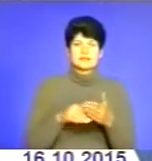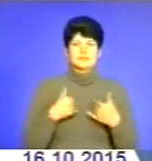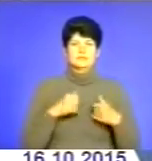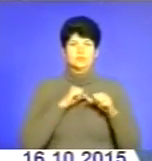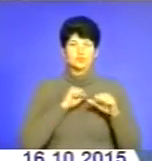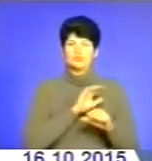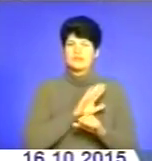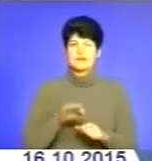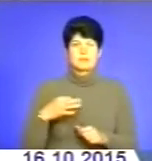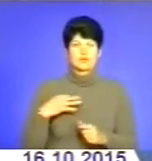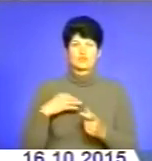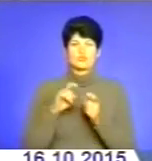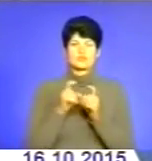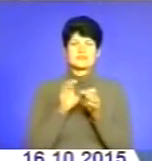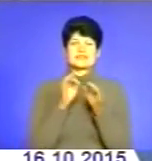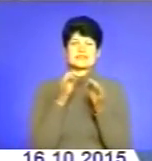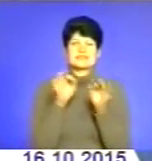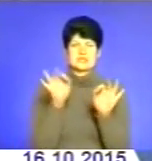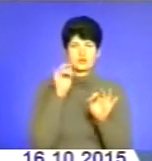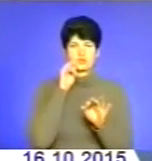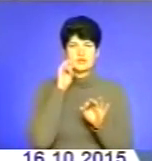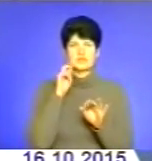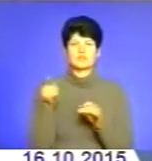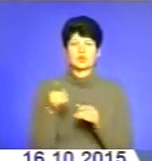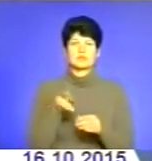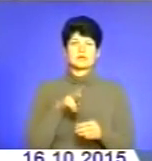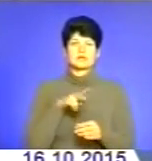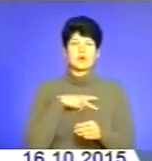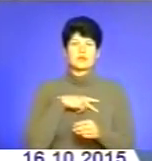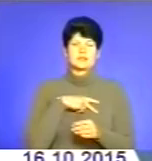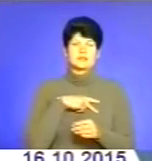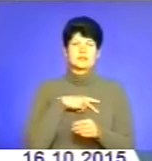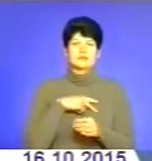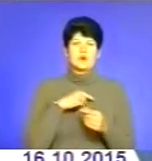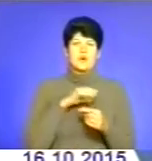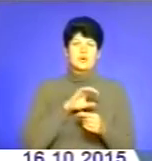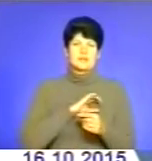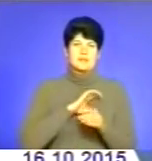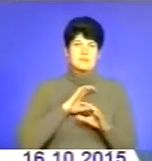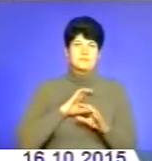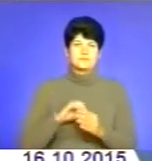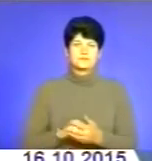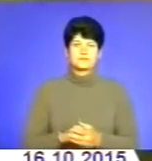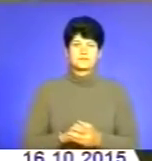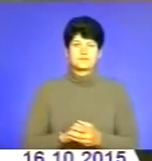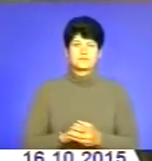небайдужість у боротьбі за незалежність України, у Тернополі нагородили орденами та медалями. З подробицями Наталія Махрилєєва.